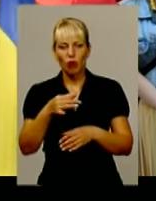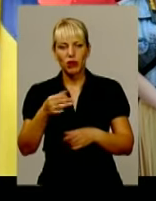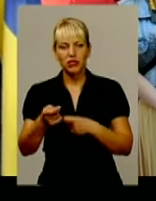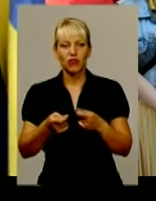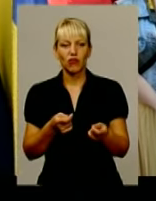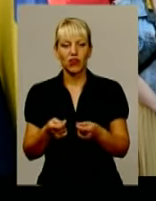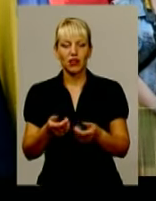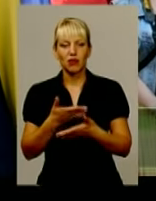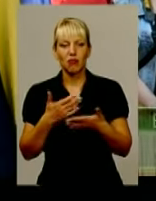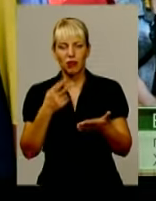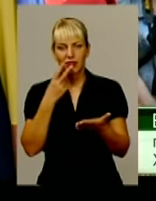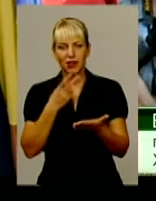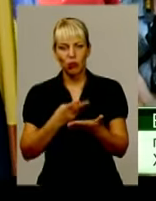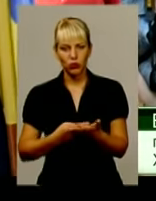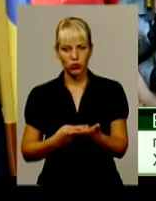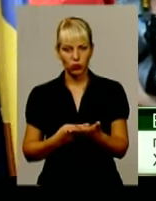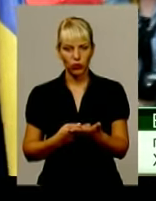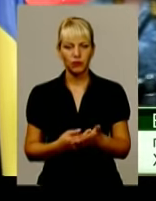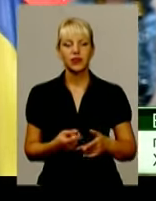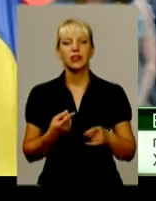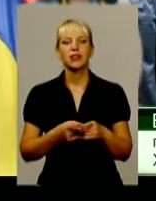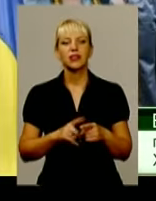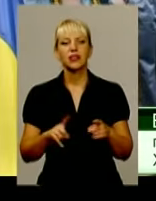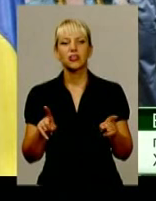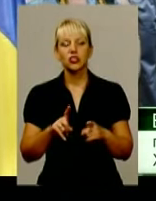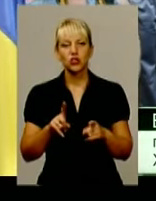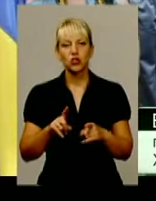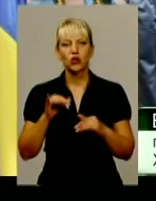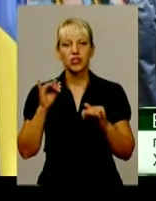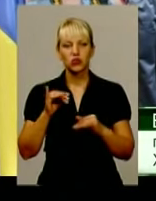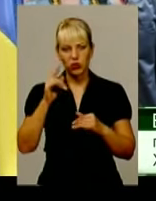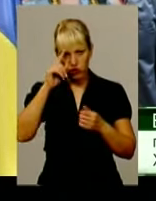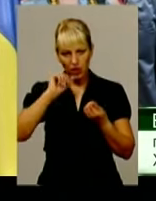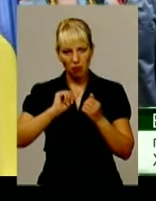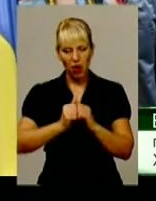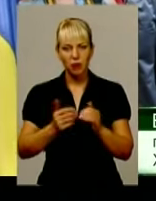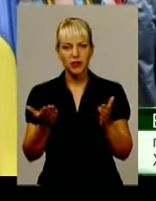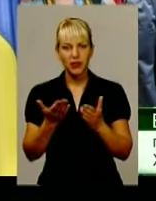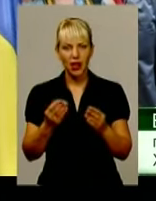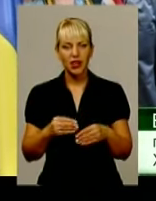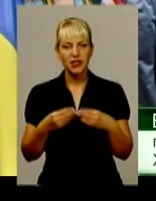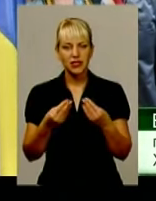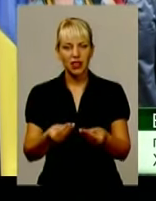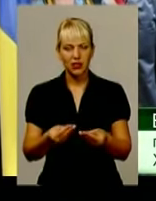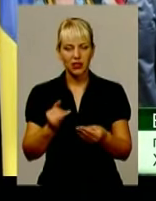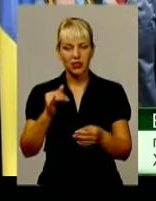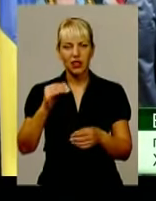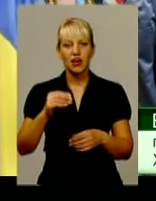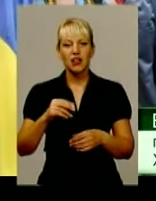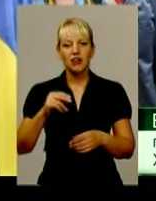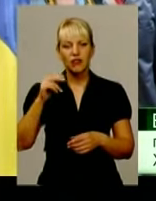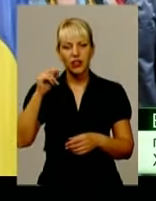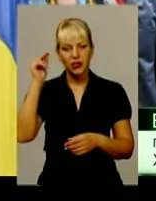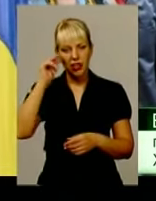демонструємо те, що історична пам'ять, яка закладена в теоретичному вивченні тих